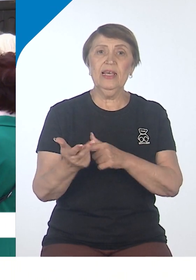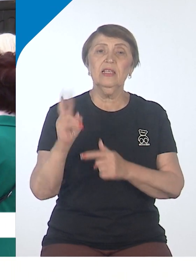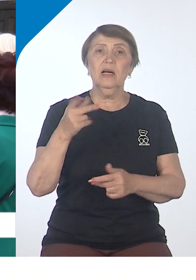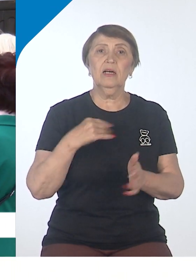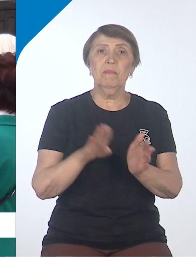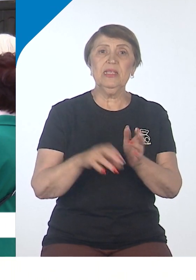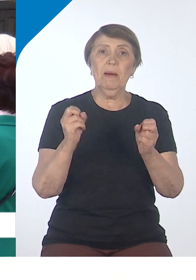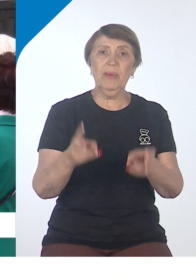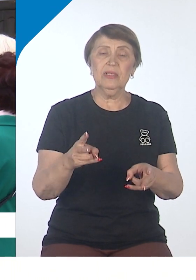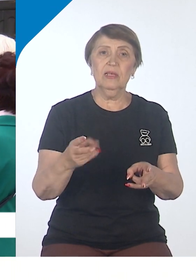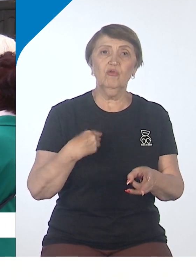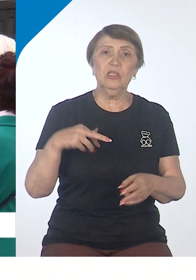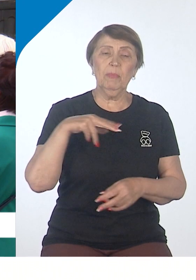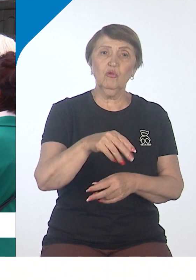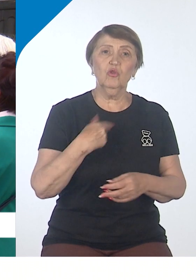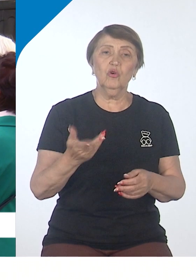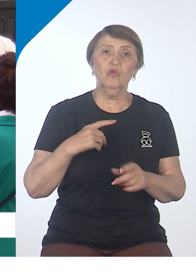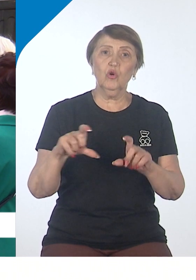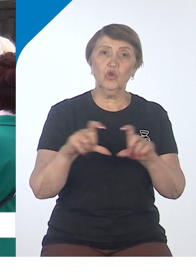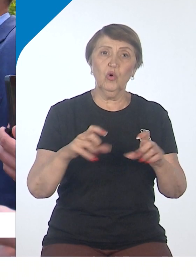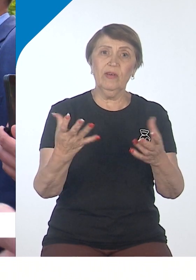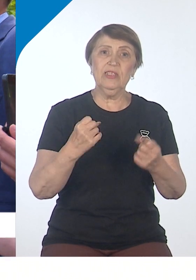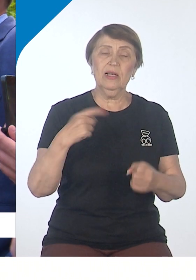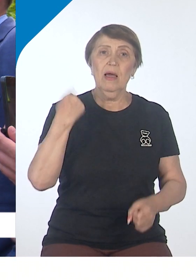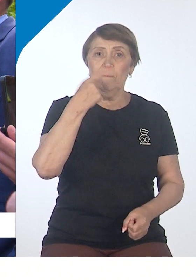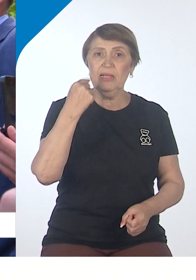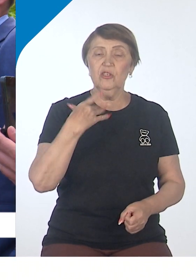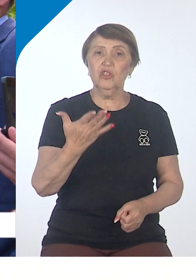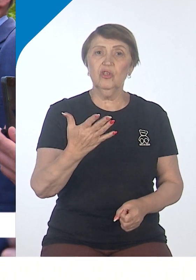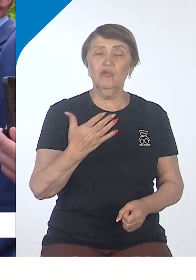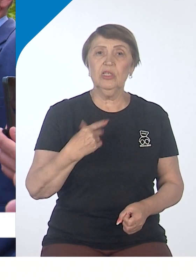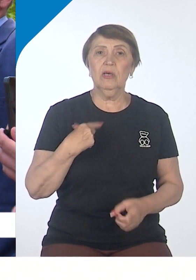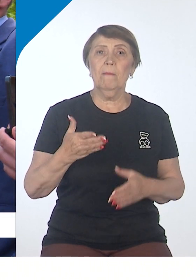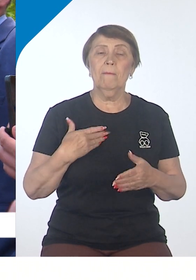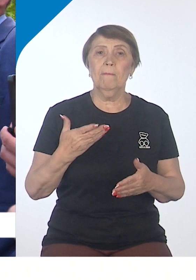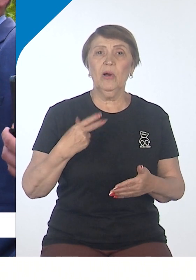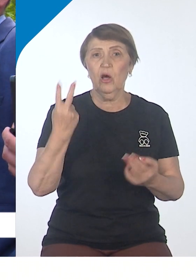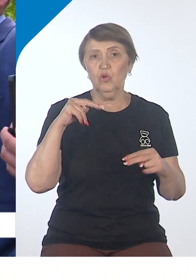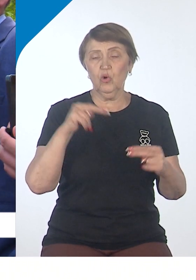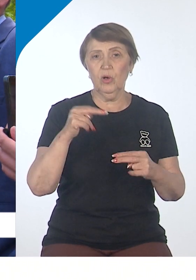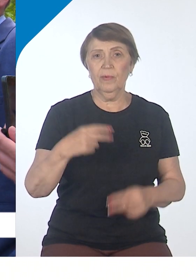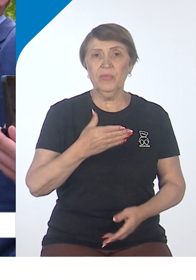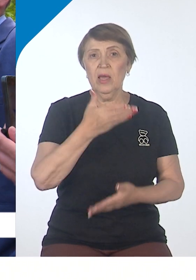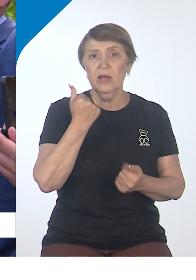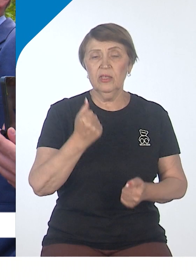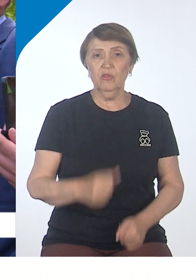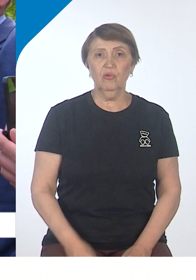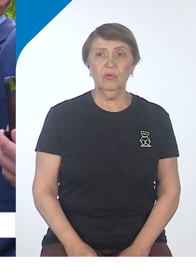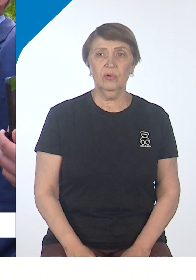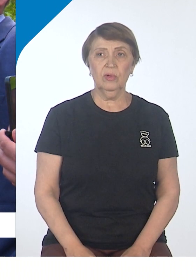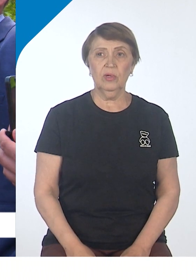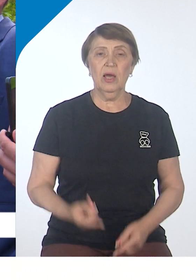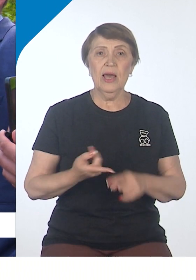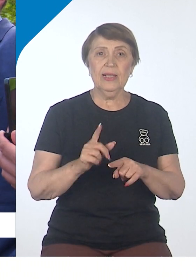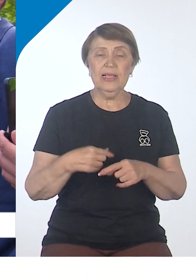безопасный подход к школе номер 27, взял под личный контроль. Нет ни одного перехода со стороны Покуса для